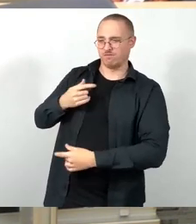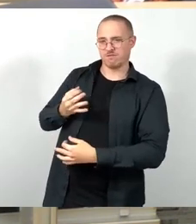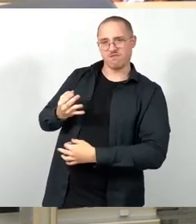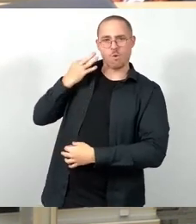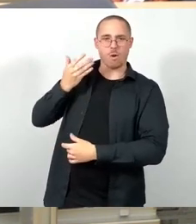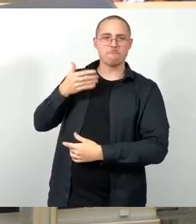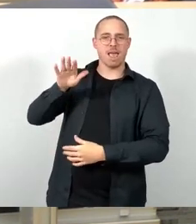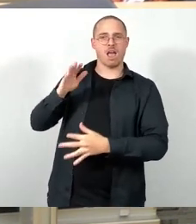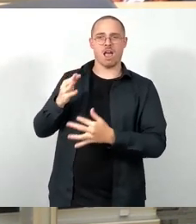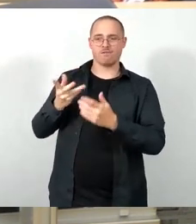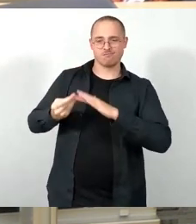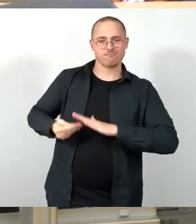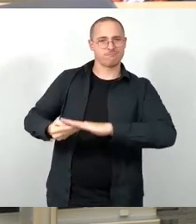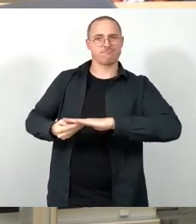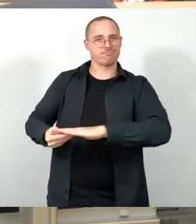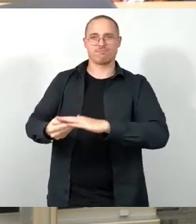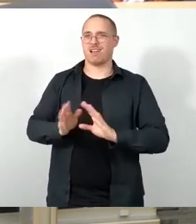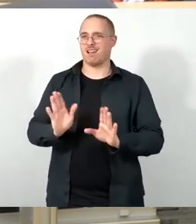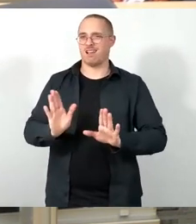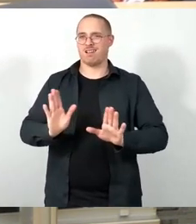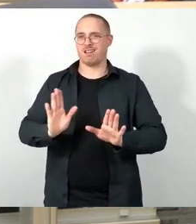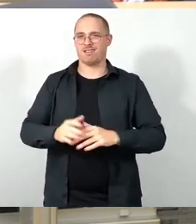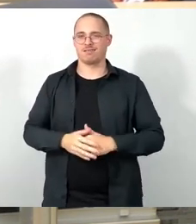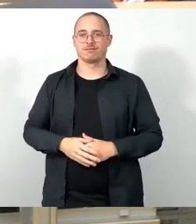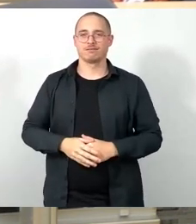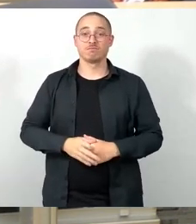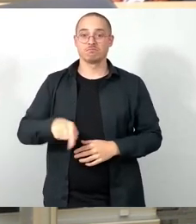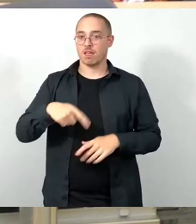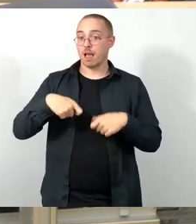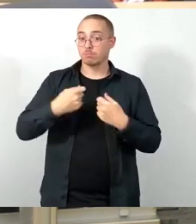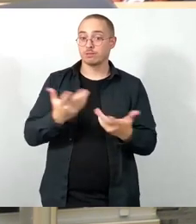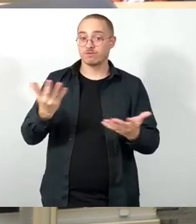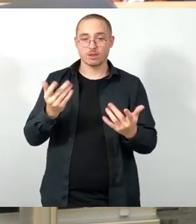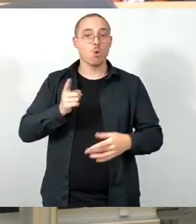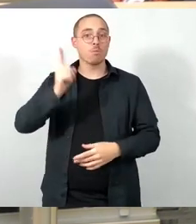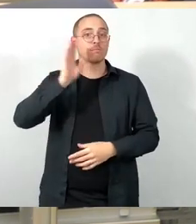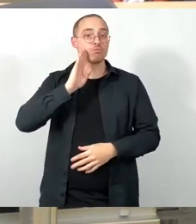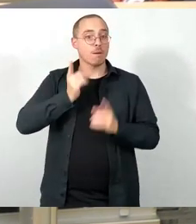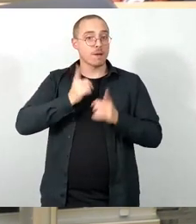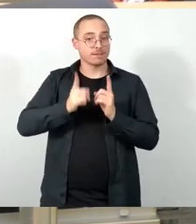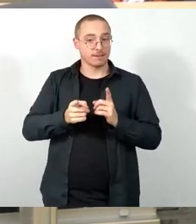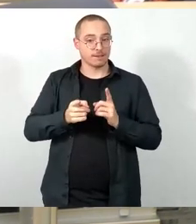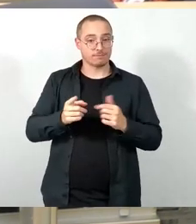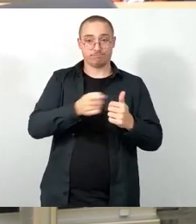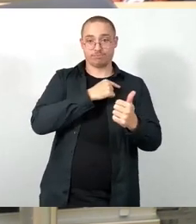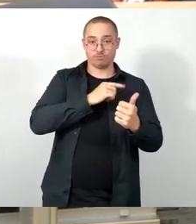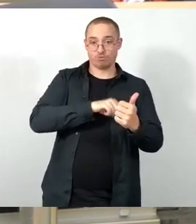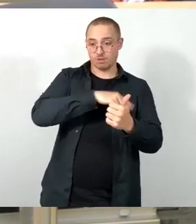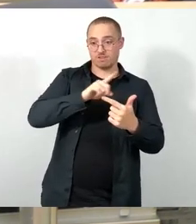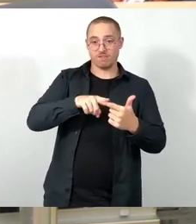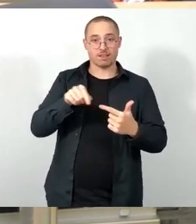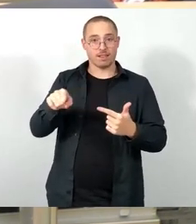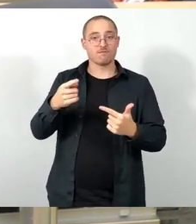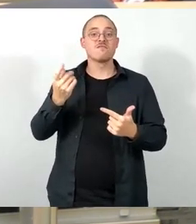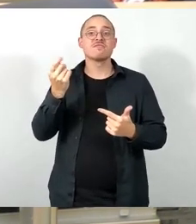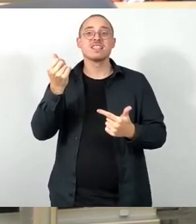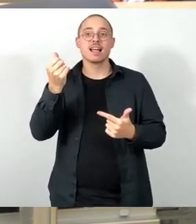dabei rauskommt, wenn der einzige Posten, der neben dem Oberbürgermeister ein bisschen Macht hat, nämlich die über die allmächtigen Finanzen, auch noch